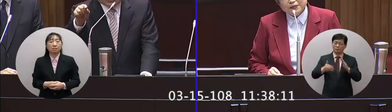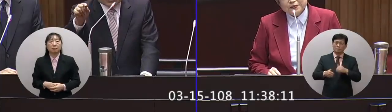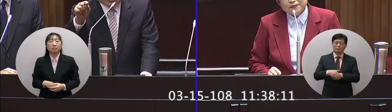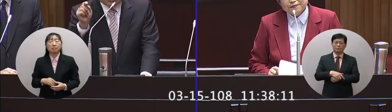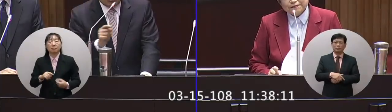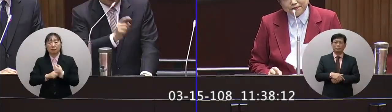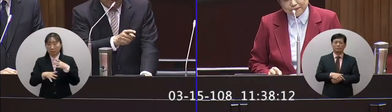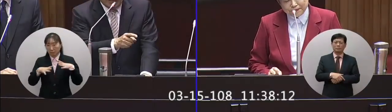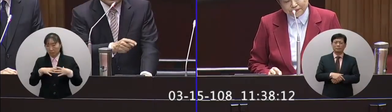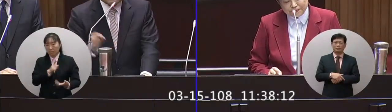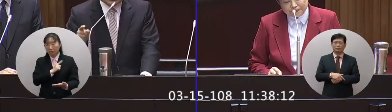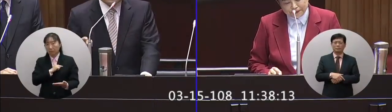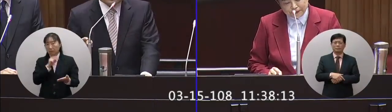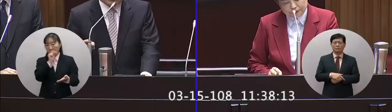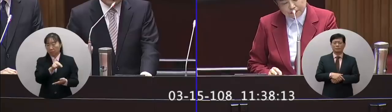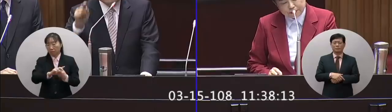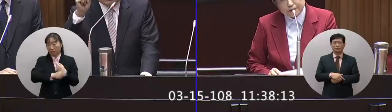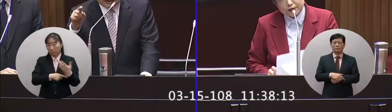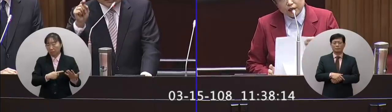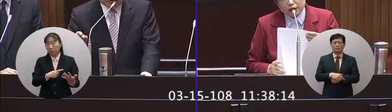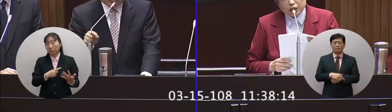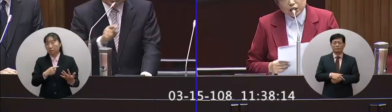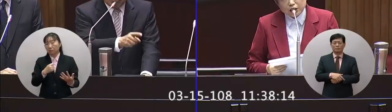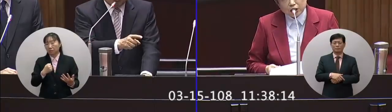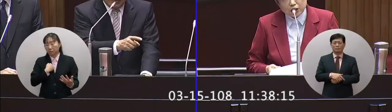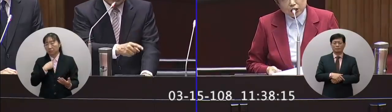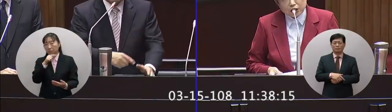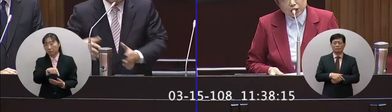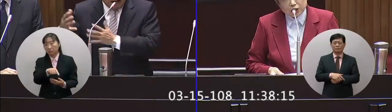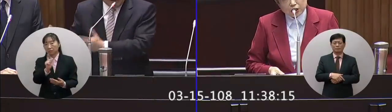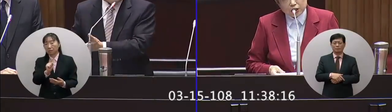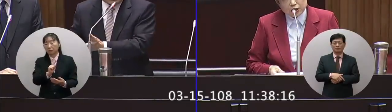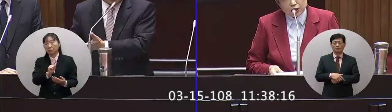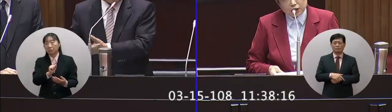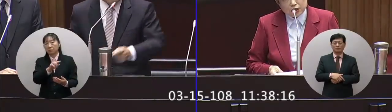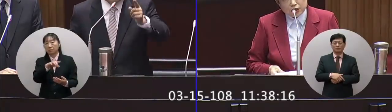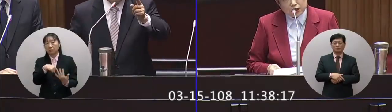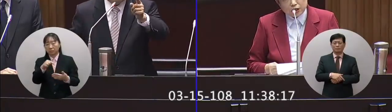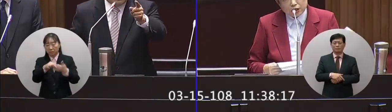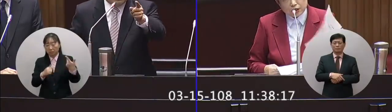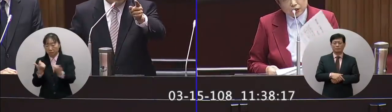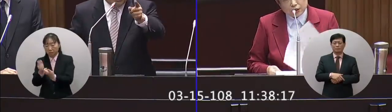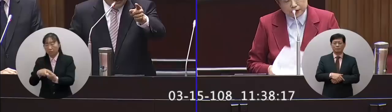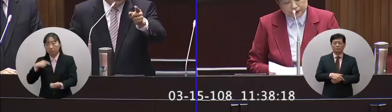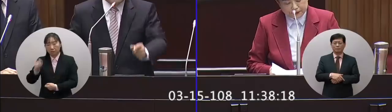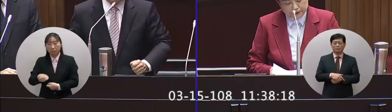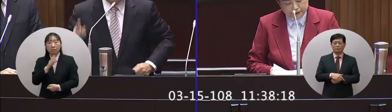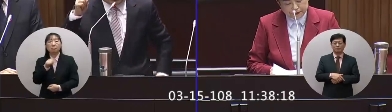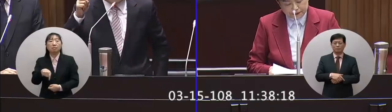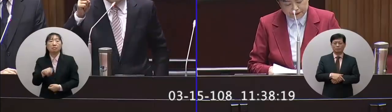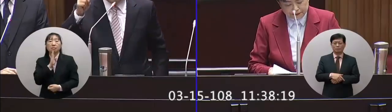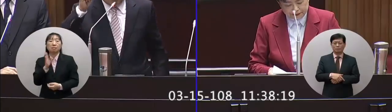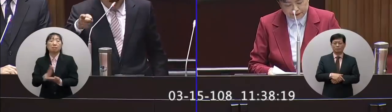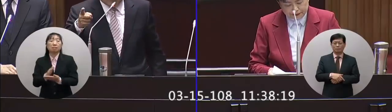認識用法事情的事認識用法法官審卓所以反而委員